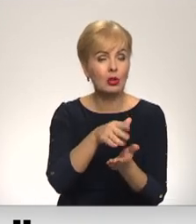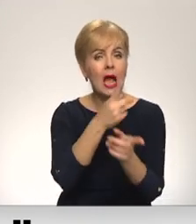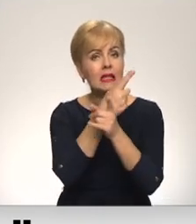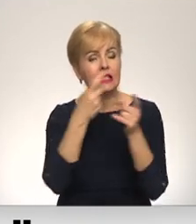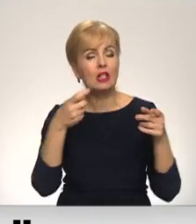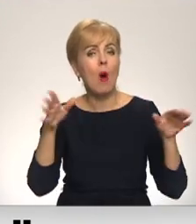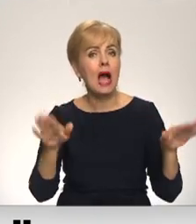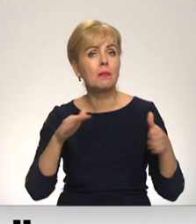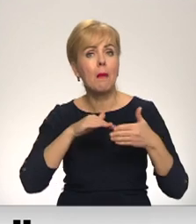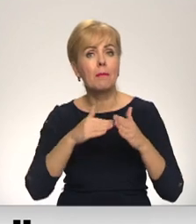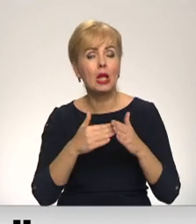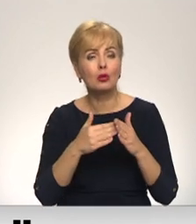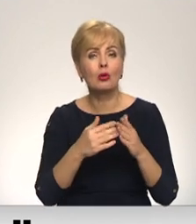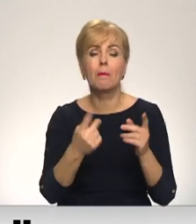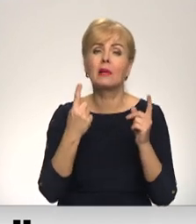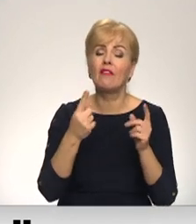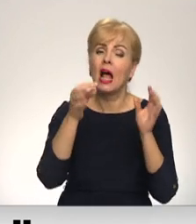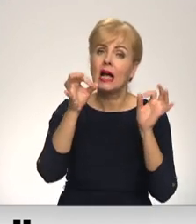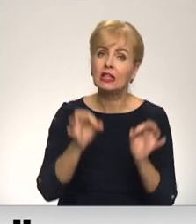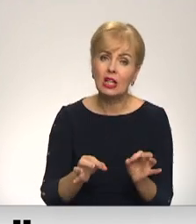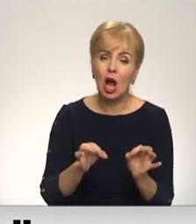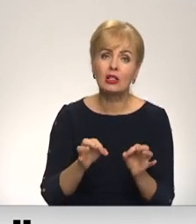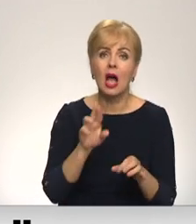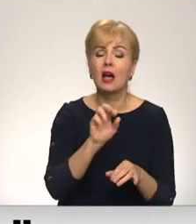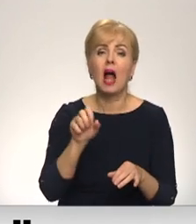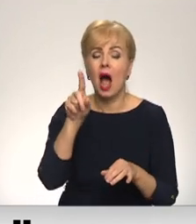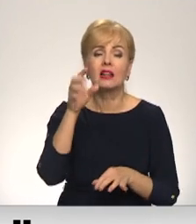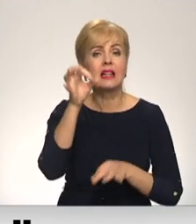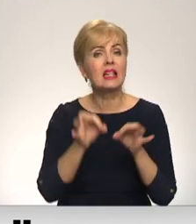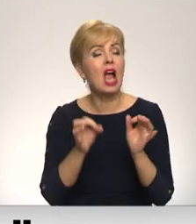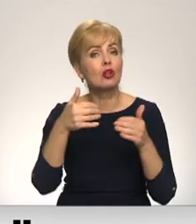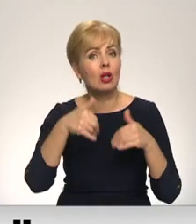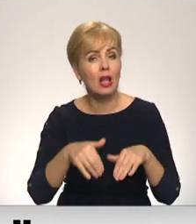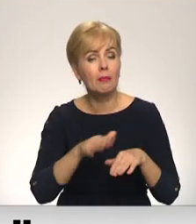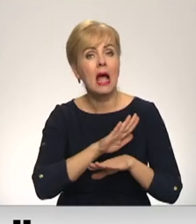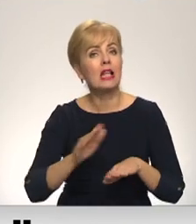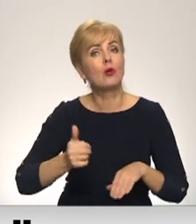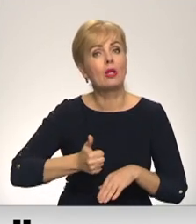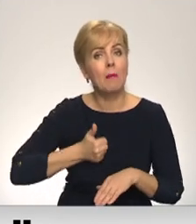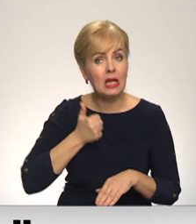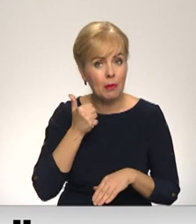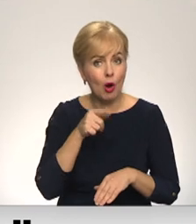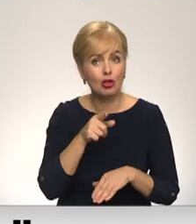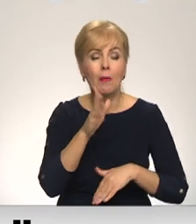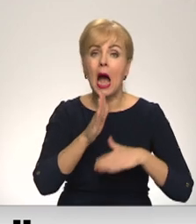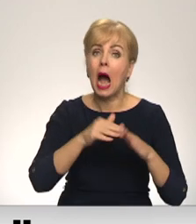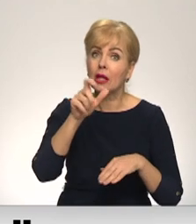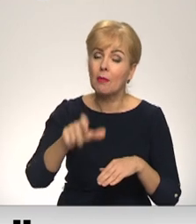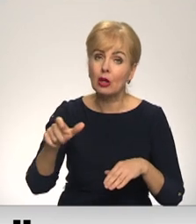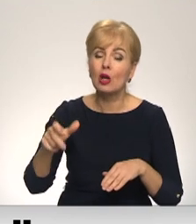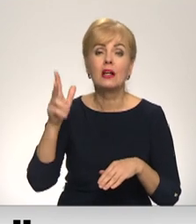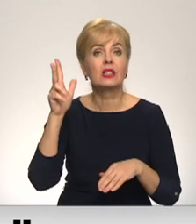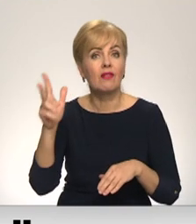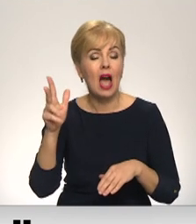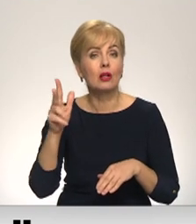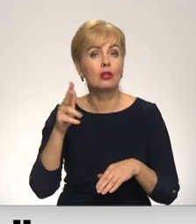par aizputs pilsētas privilēģijām un tiesībām, rātis un tiesas lēmumiem, nekustamajiem īpašumiem, amatpersonu zvērstiem,